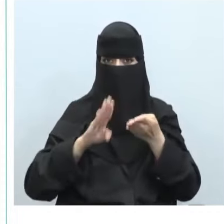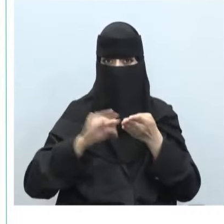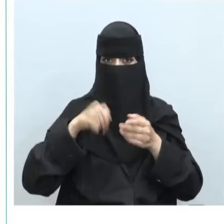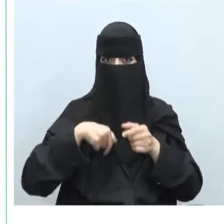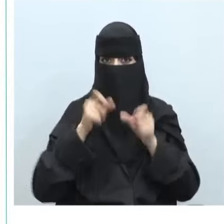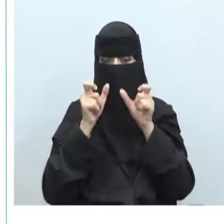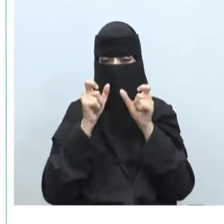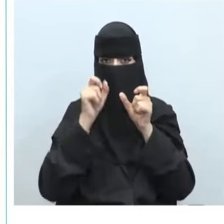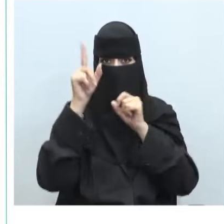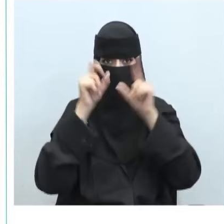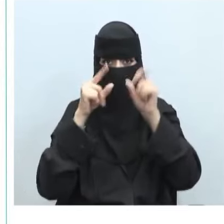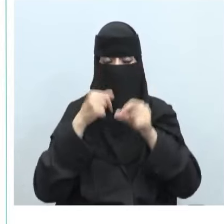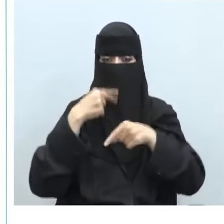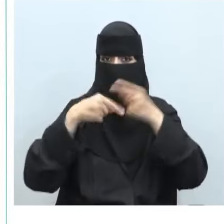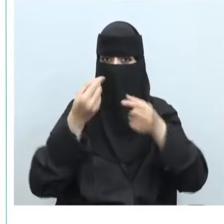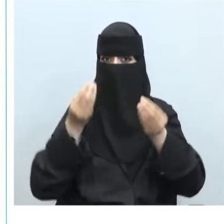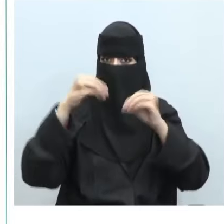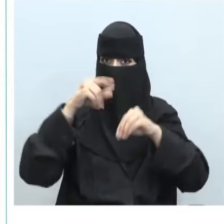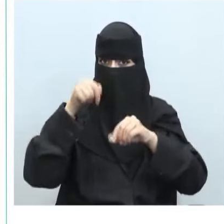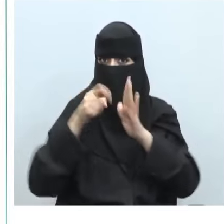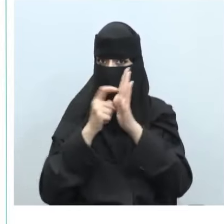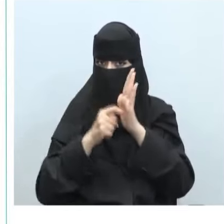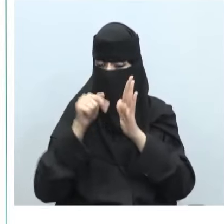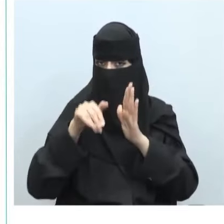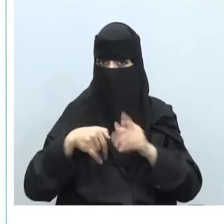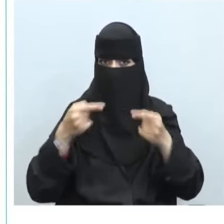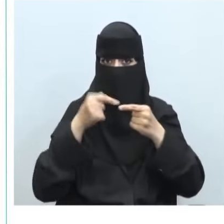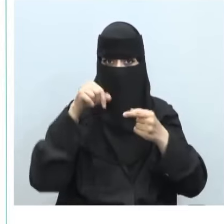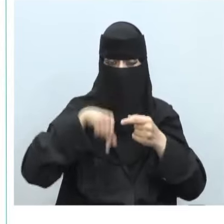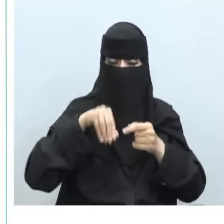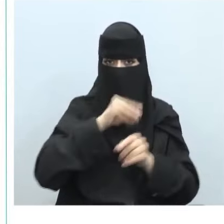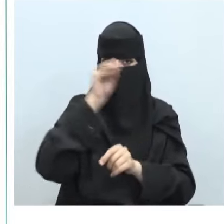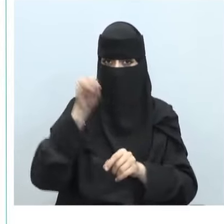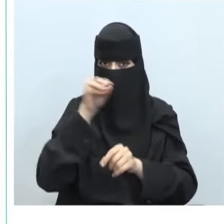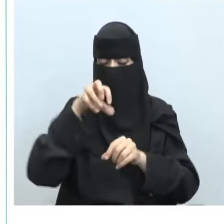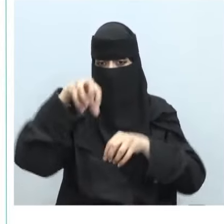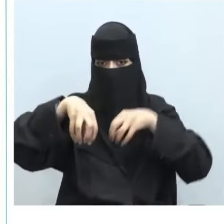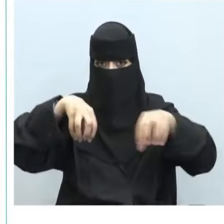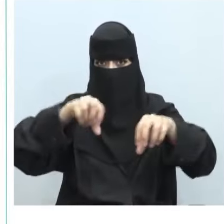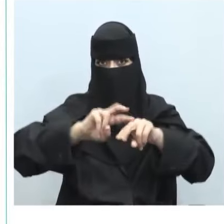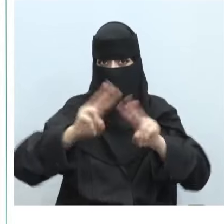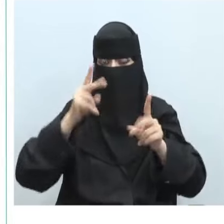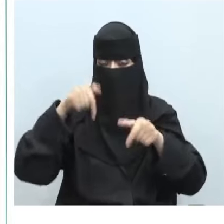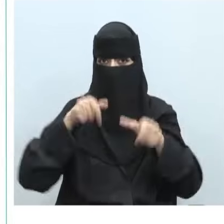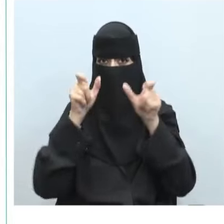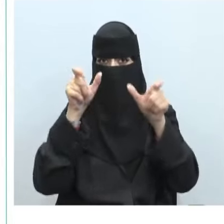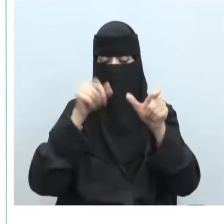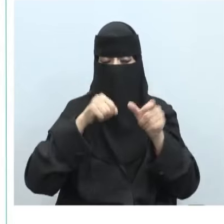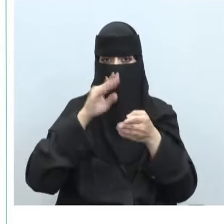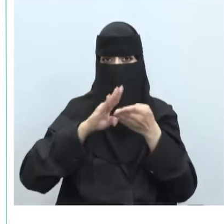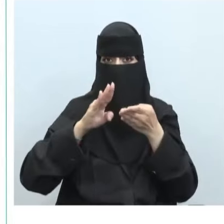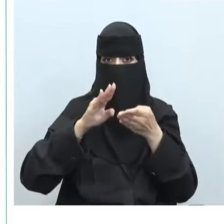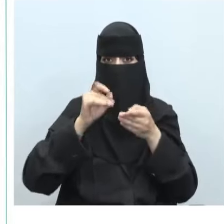السبرانية كما تتناول هذه الضوابط التي وضعتها الهيئة جوانب مختلفة من الأمن السبراني